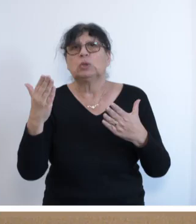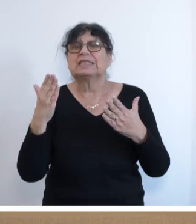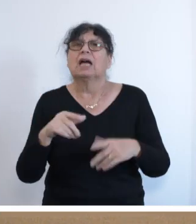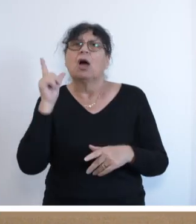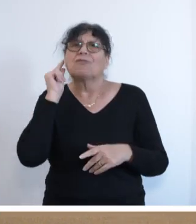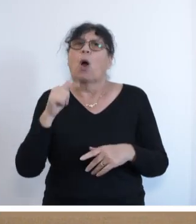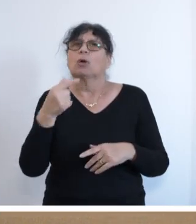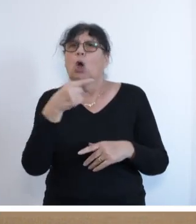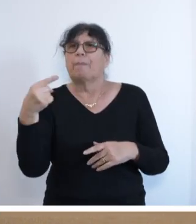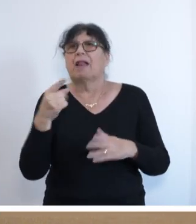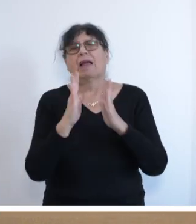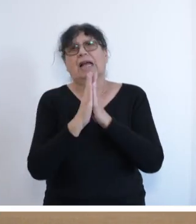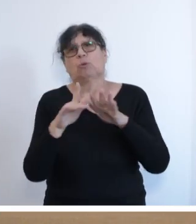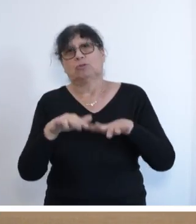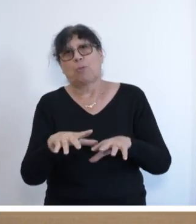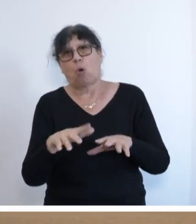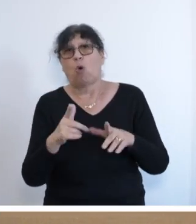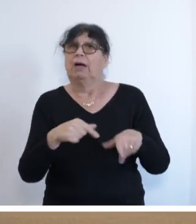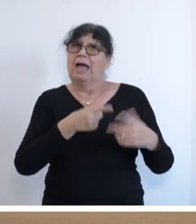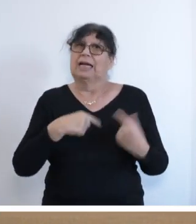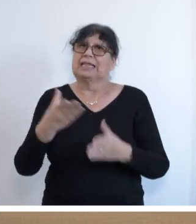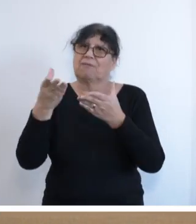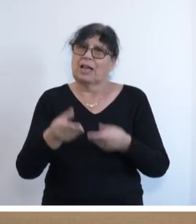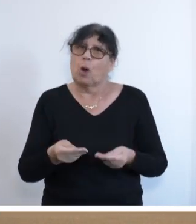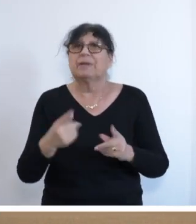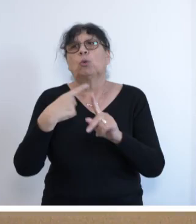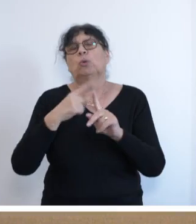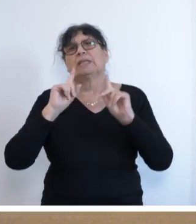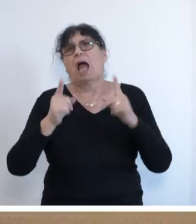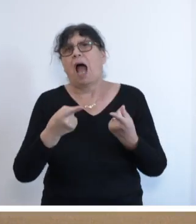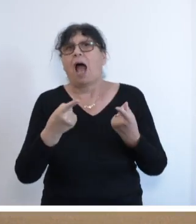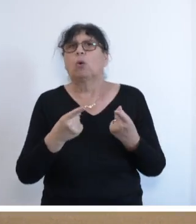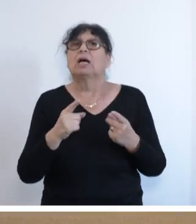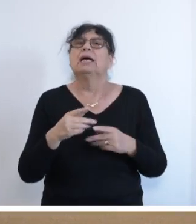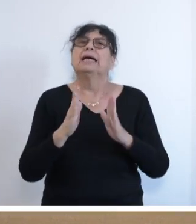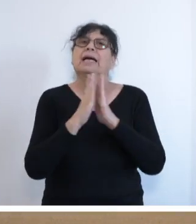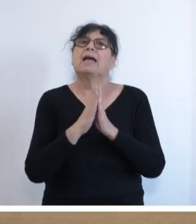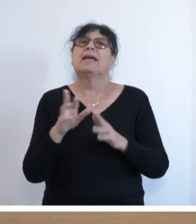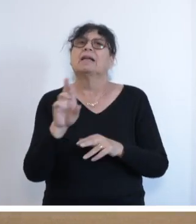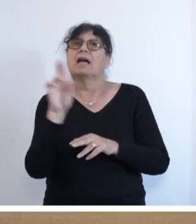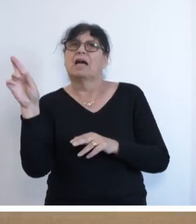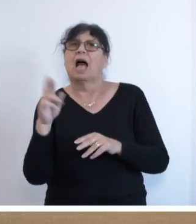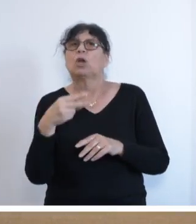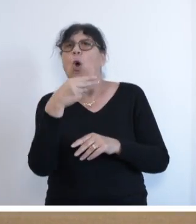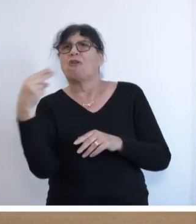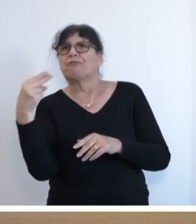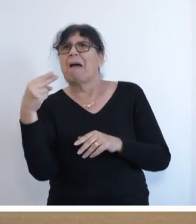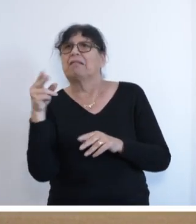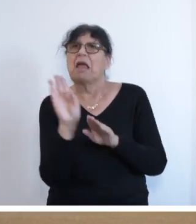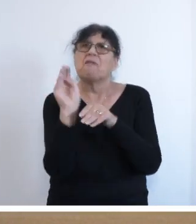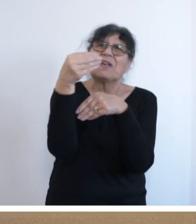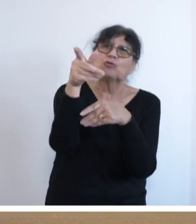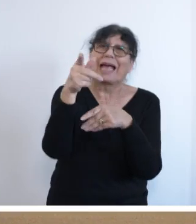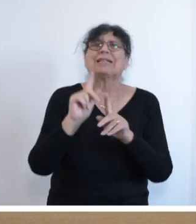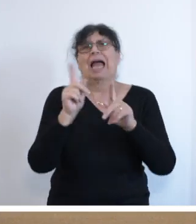vom katholischen Büro. Seien Sie uns herzlich willkommen. Und auch Herrn Kirchenrat Hoffmann, der hinter der Kamera für mich versteckt ist,